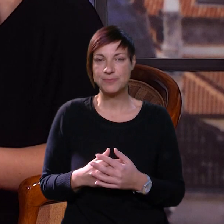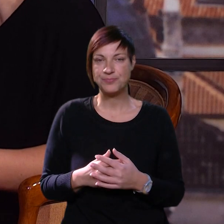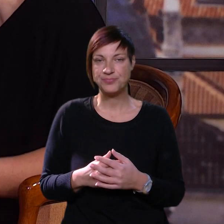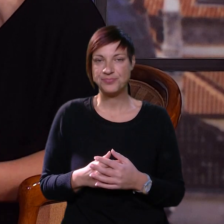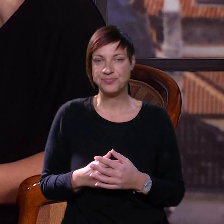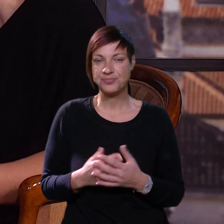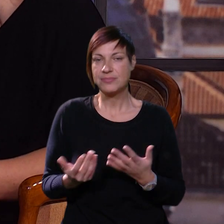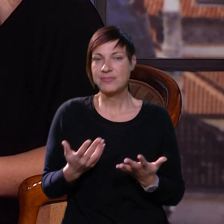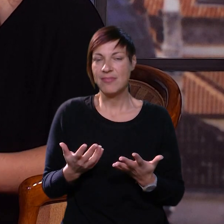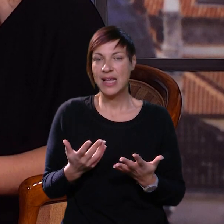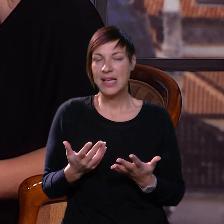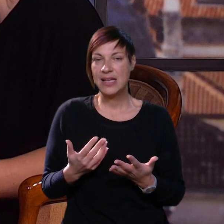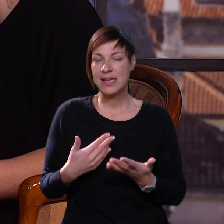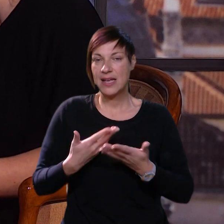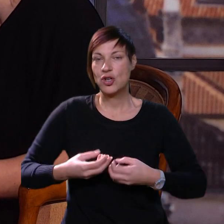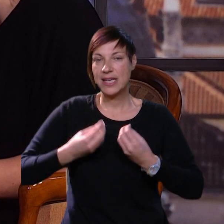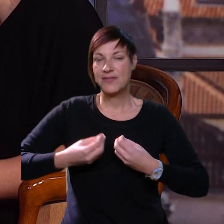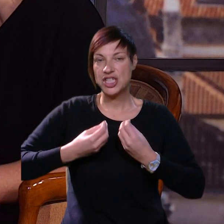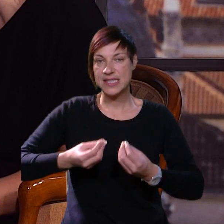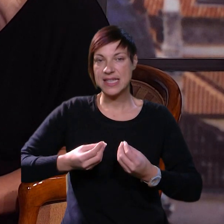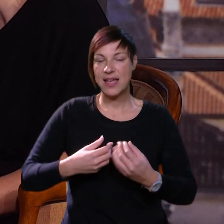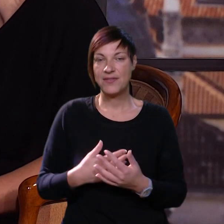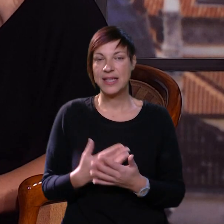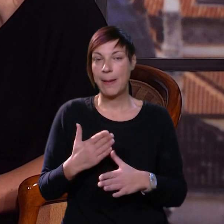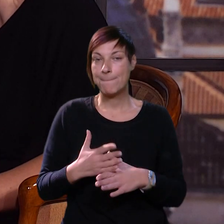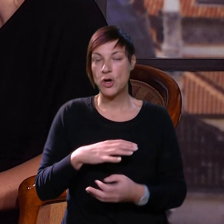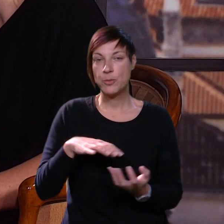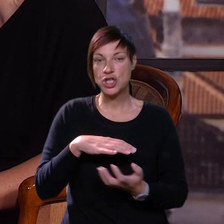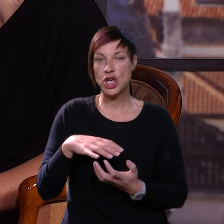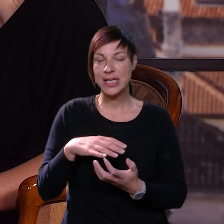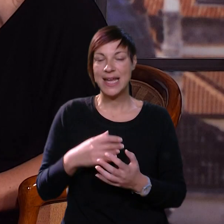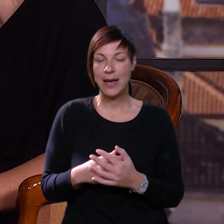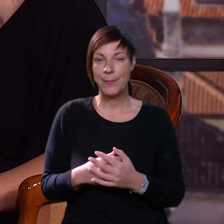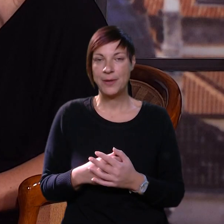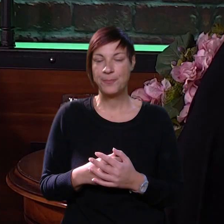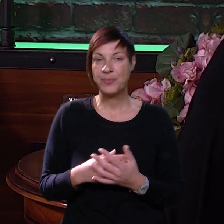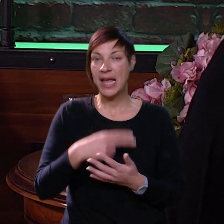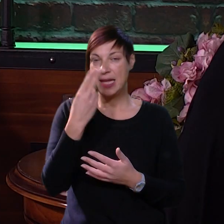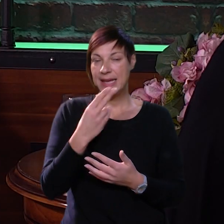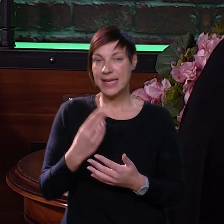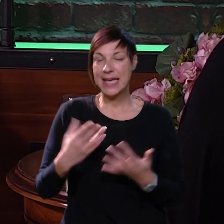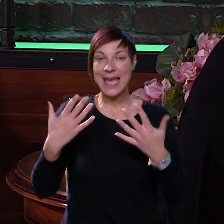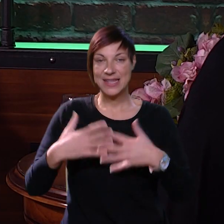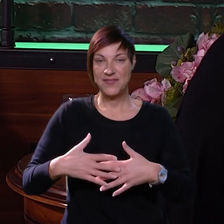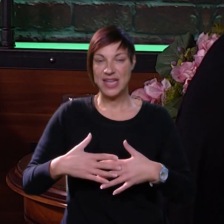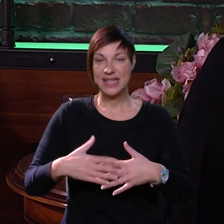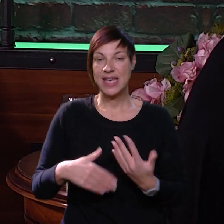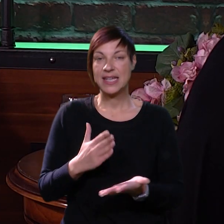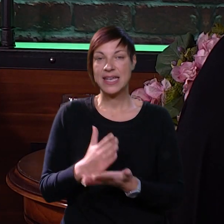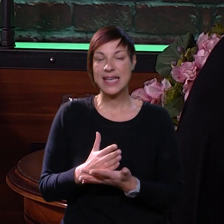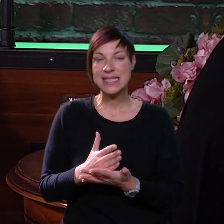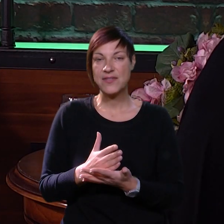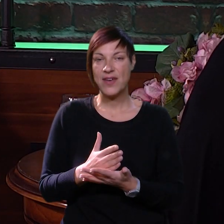pozornost možda, kako neki vaš savjet pomoći roditelju. neke kreativne tehnike,